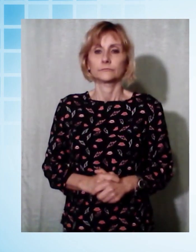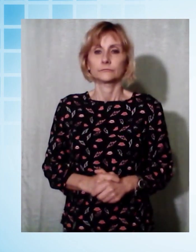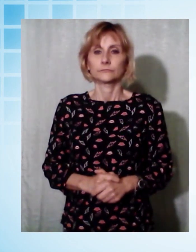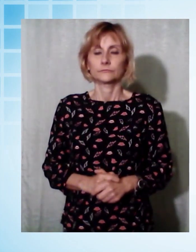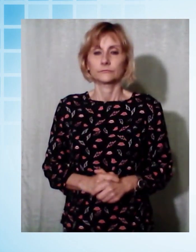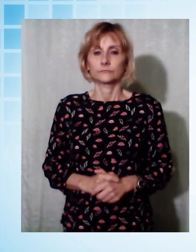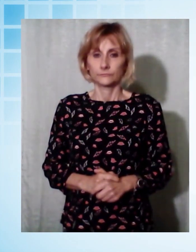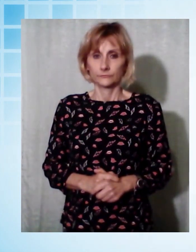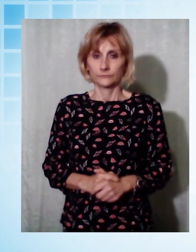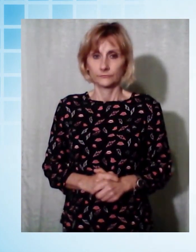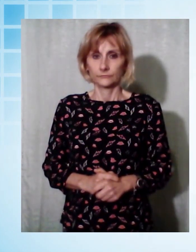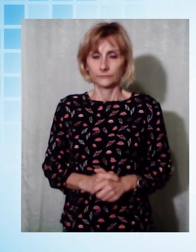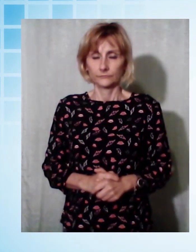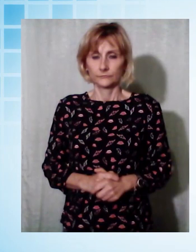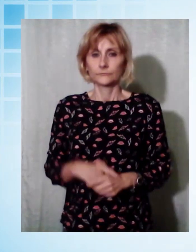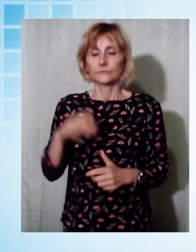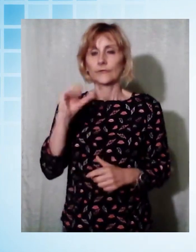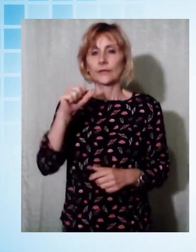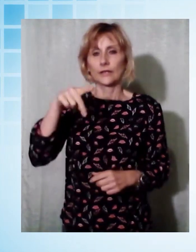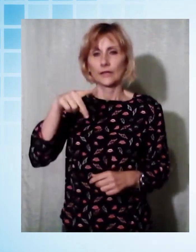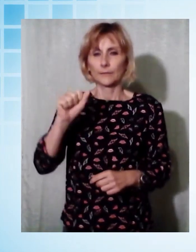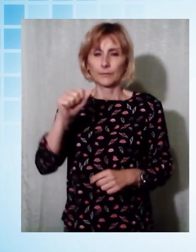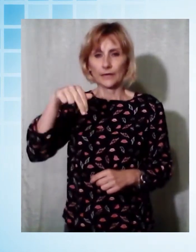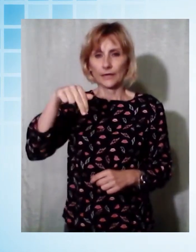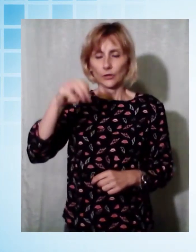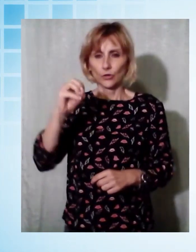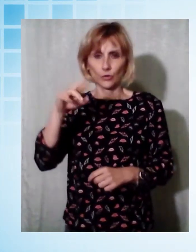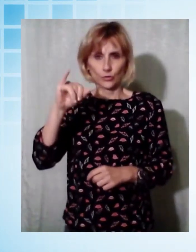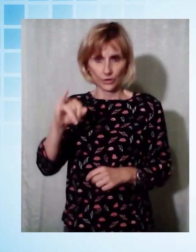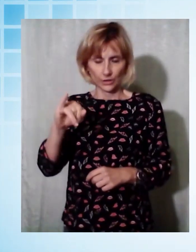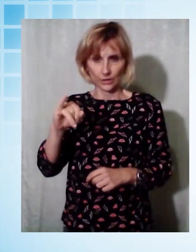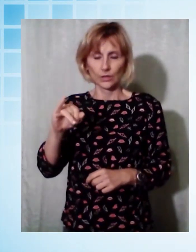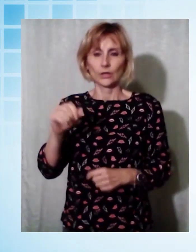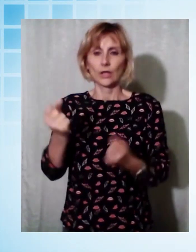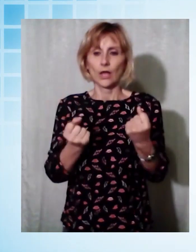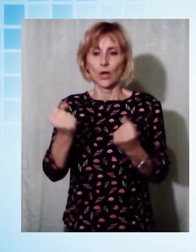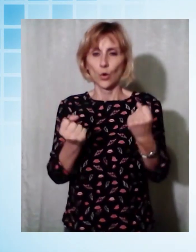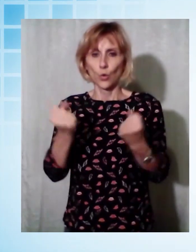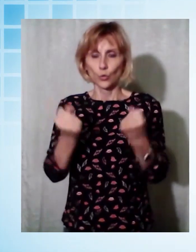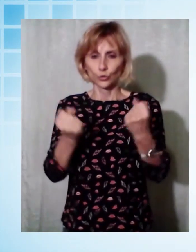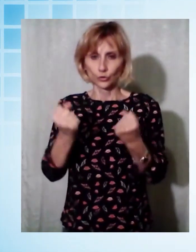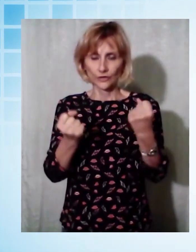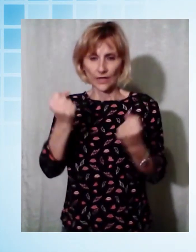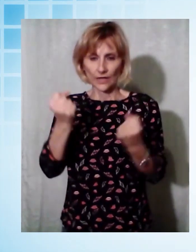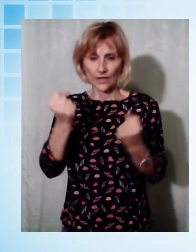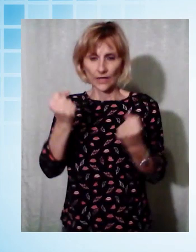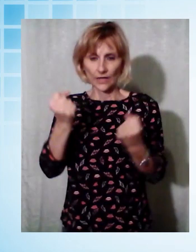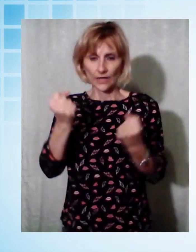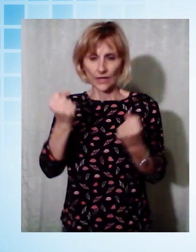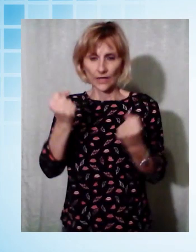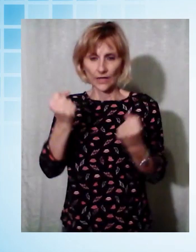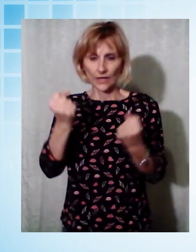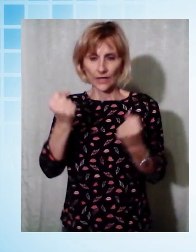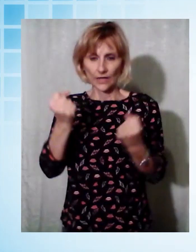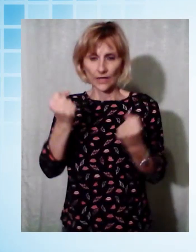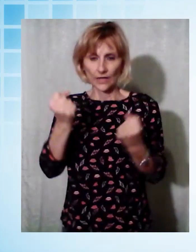Si sente male, cade dal camion, muore autotrasportatore la vittima, un uomo di 55 anni che aveva scaricato